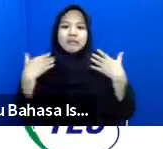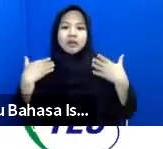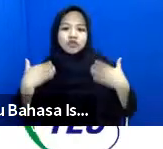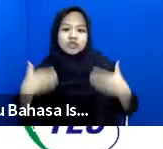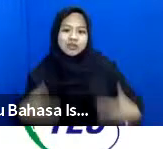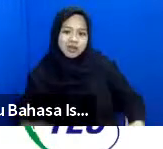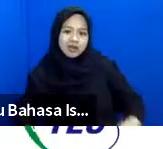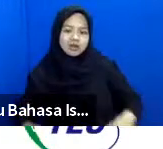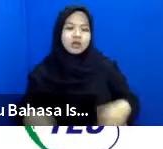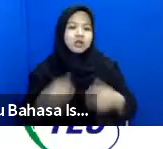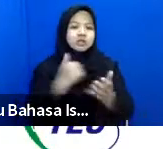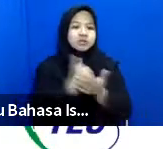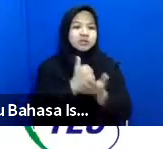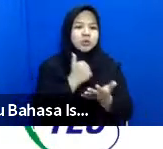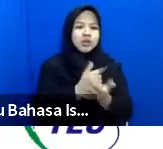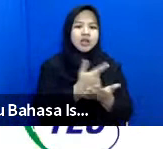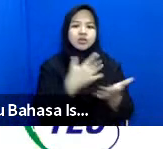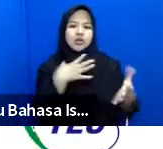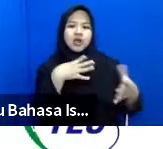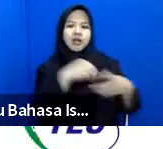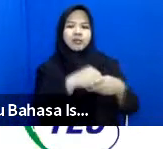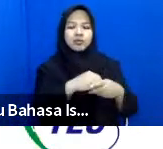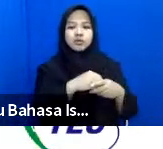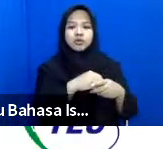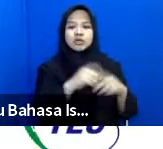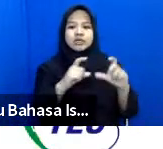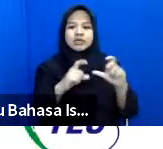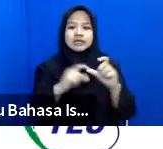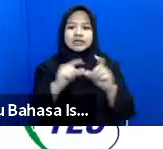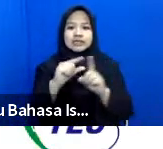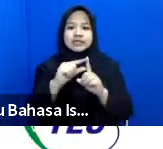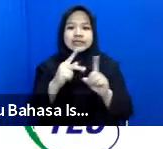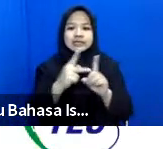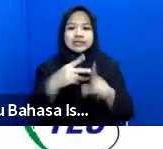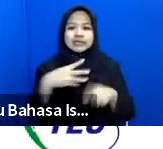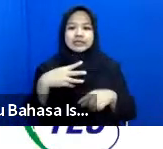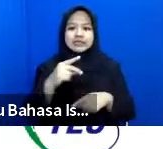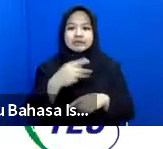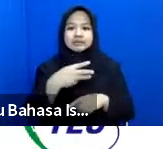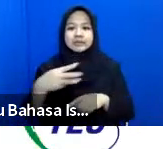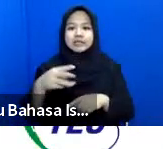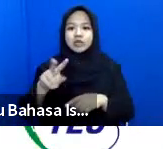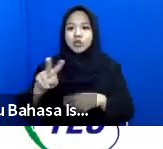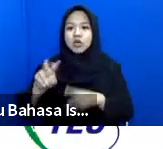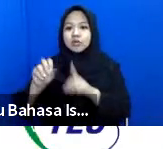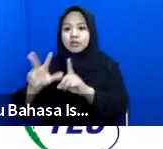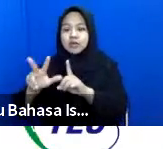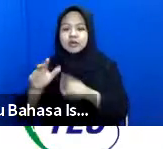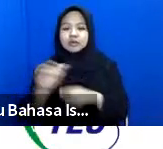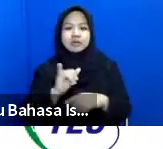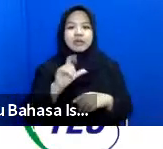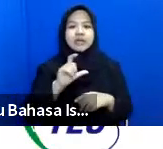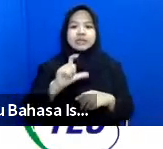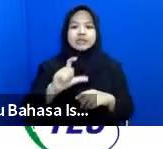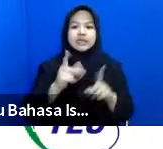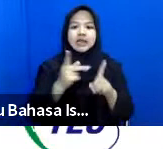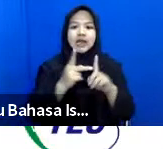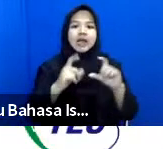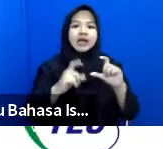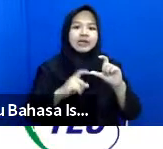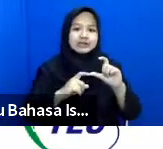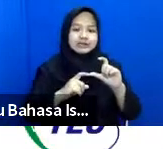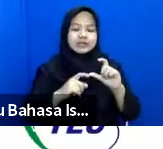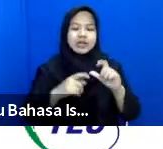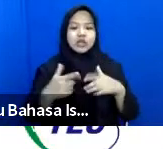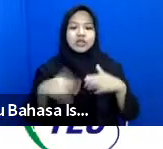yang sebetulnya merupakan penggabungan antara spear handbook versi terakhir tahun 2018 dengan CAS standar kemanusiaan